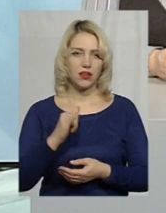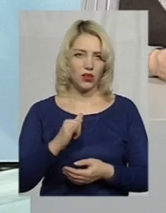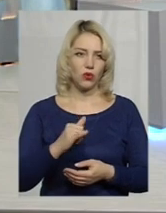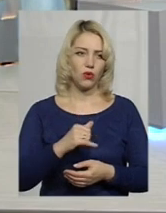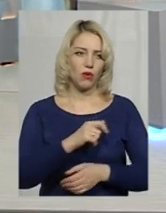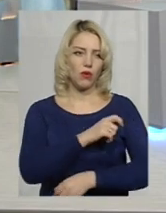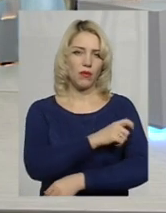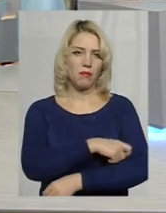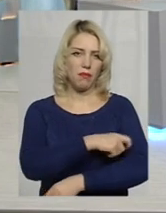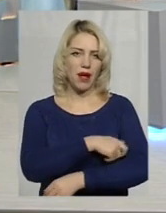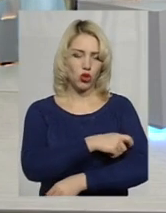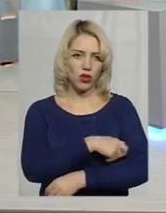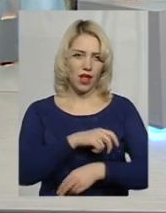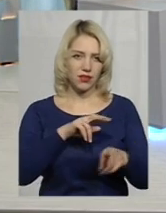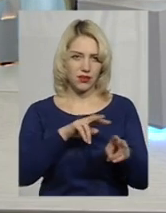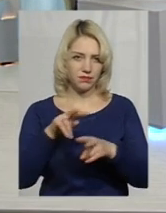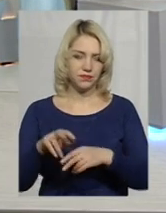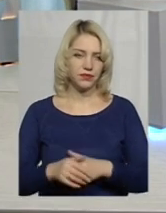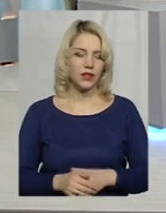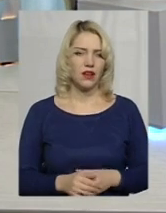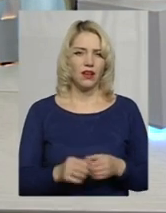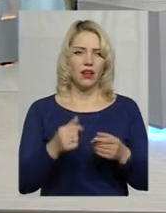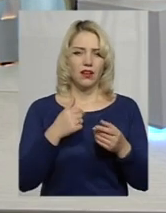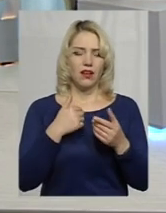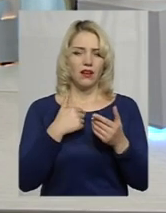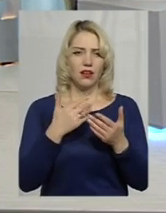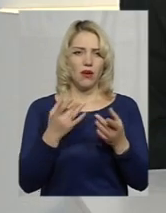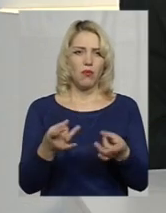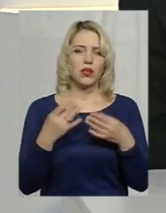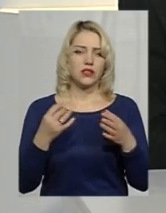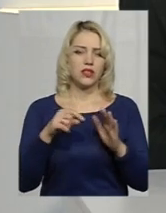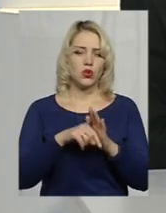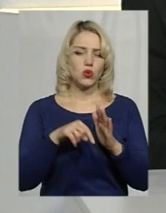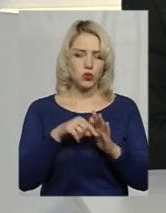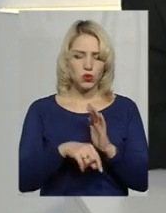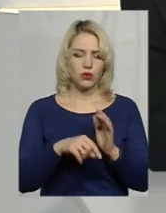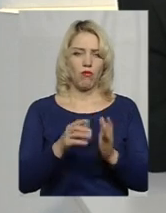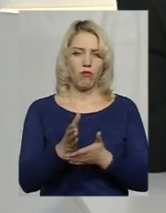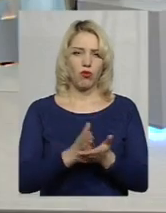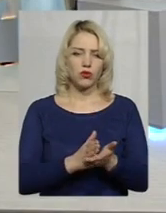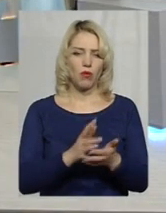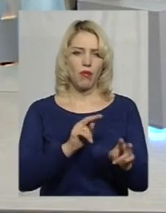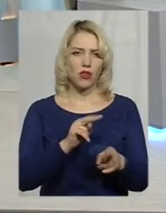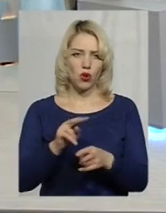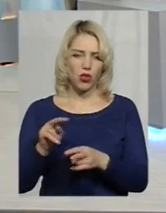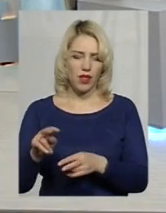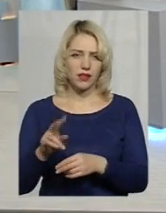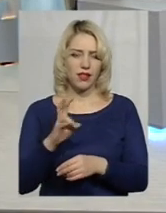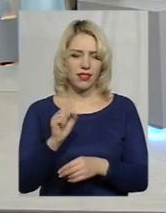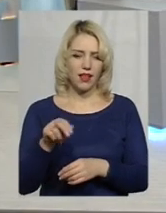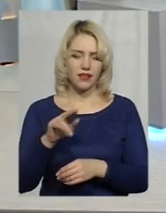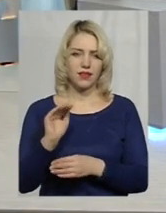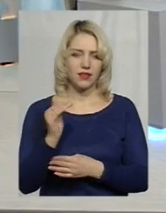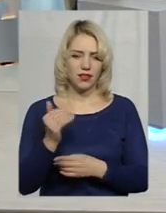Пані Ларисо, насамперед поясніть суть послуги «Патронат над дитиною». «Патронат» –